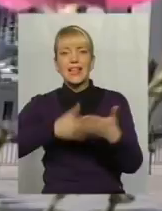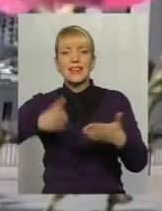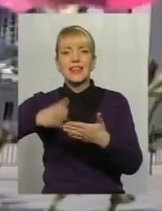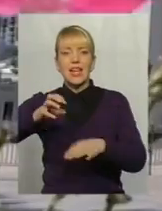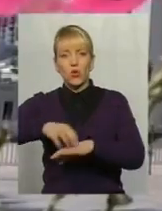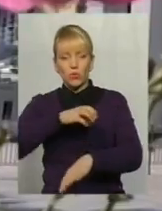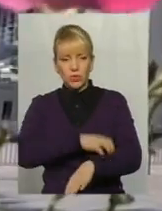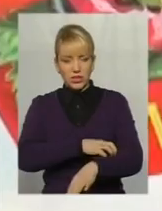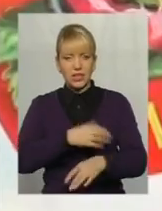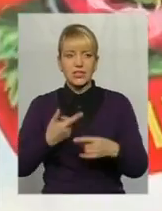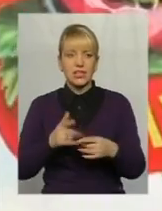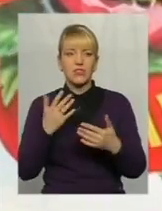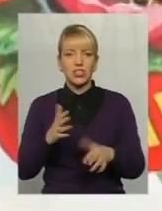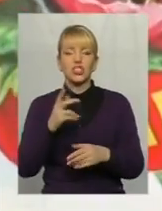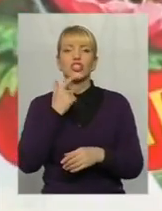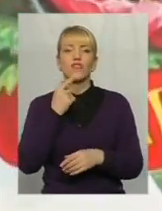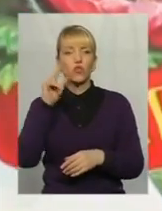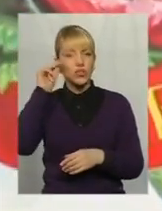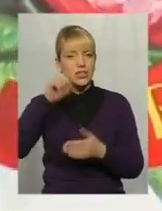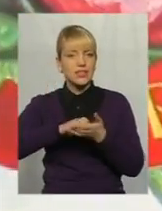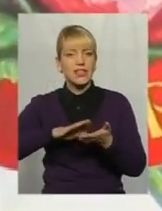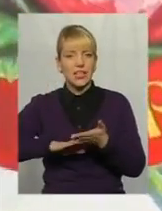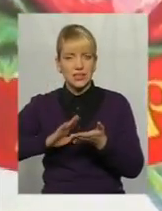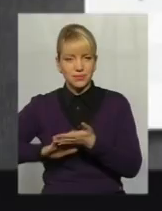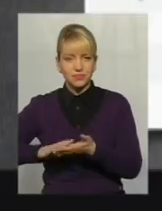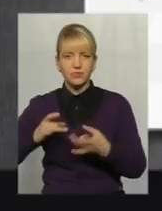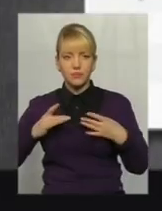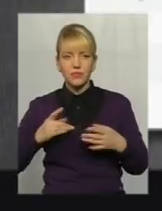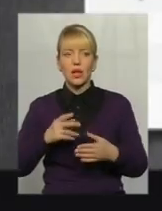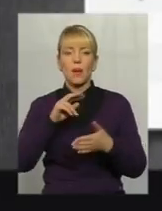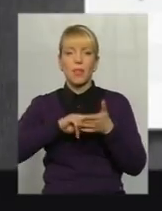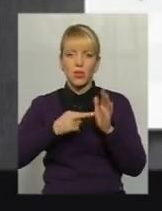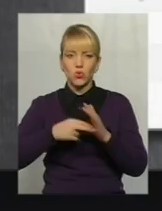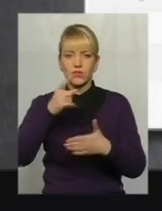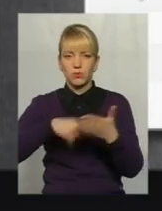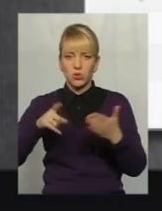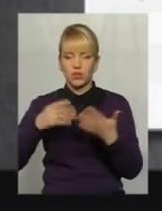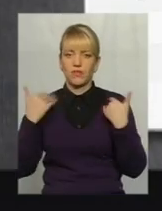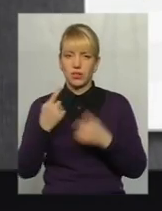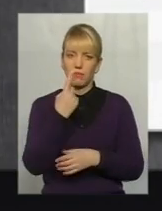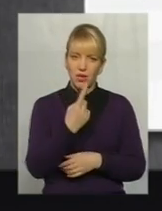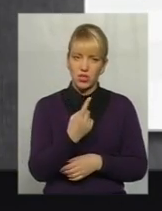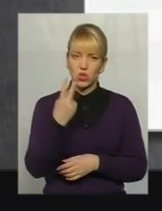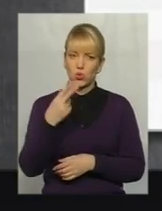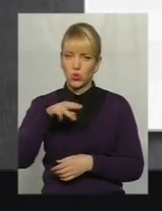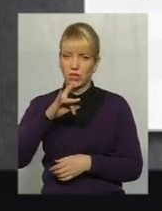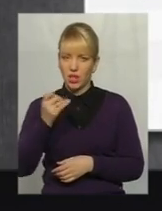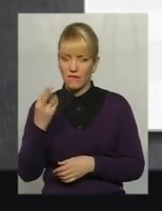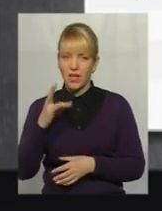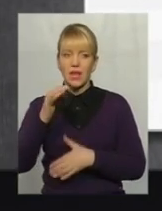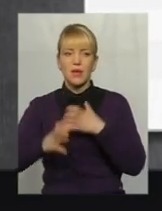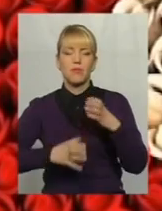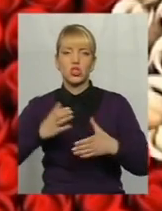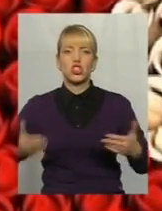підійшла і до так званих червоних дат у календарі. Планують відмінити вихідні 1 і 2 травня, а ще у Міжнародний жіночий день.